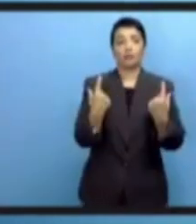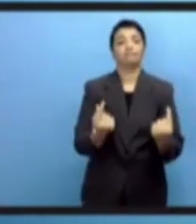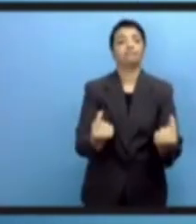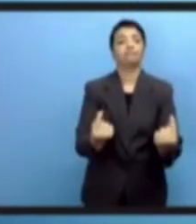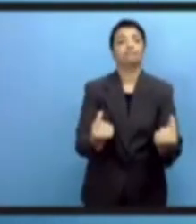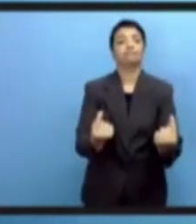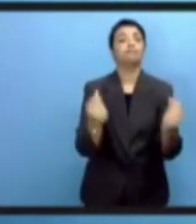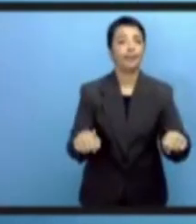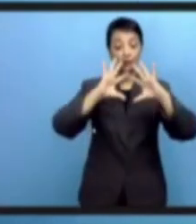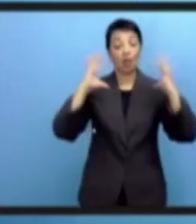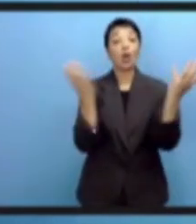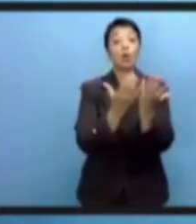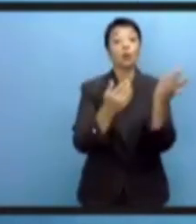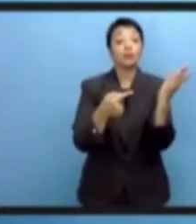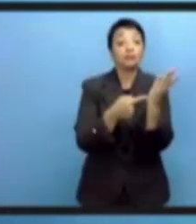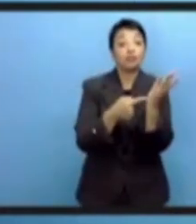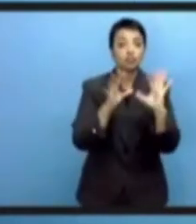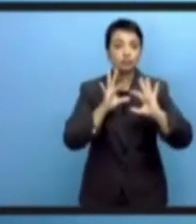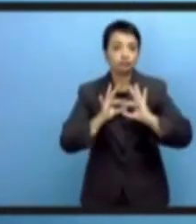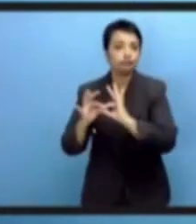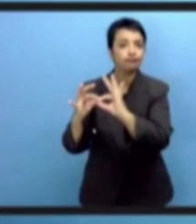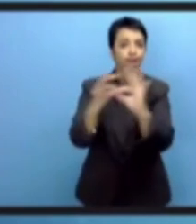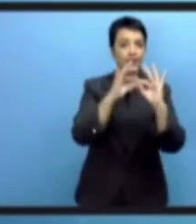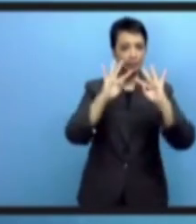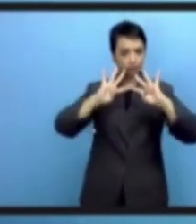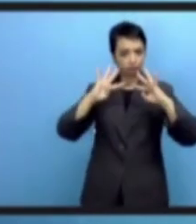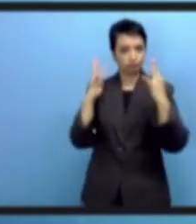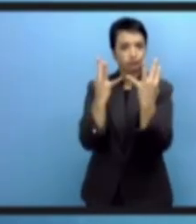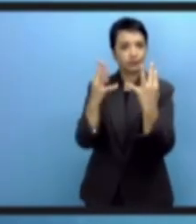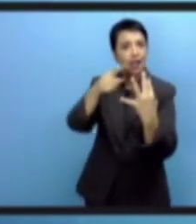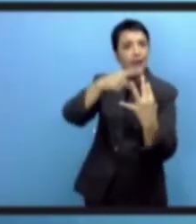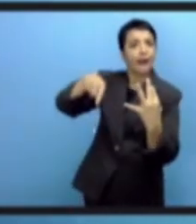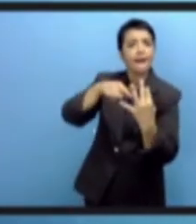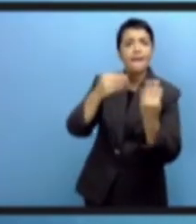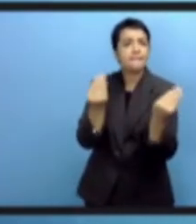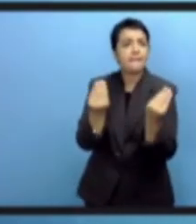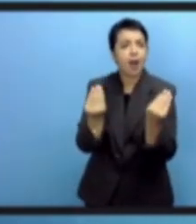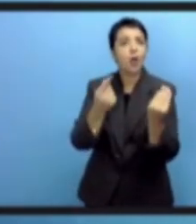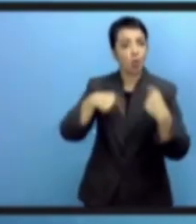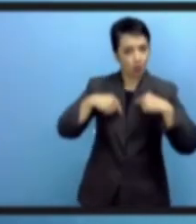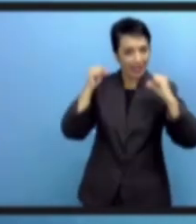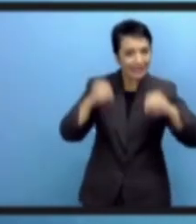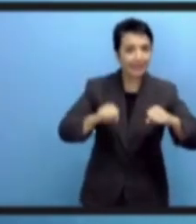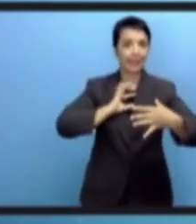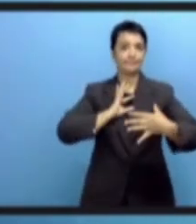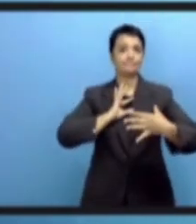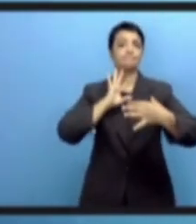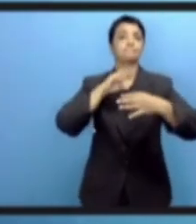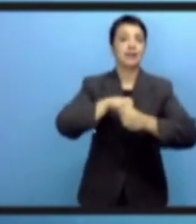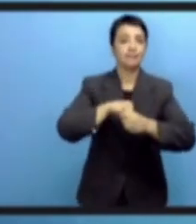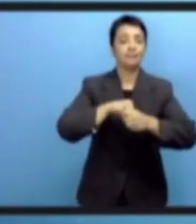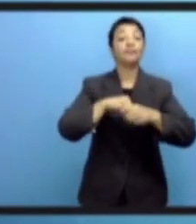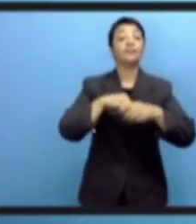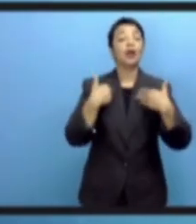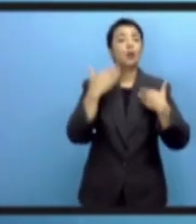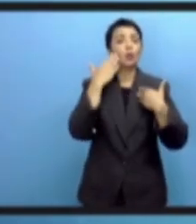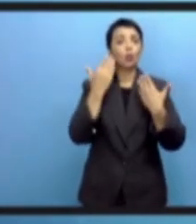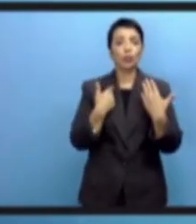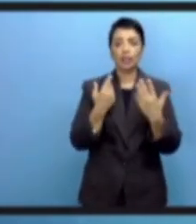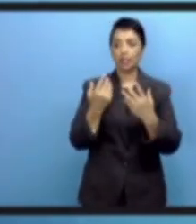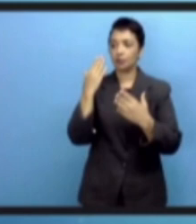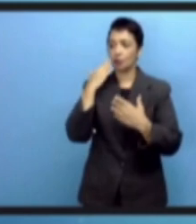экономического характера. Но мы пытаемся догнать вопрос, каким образом использовать вот эти дополнительные возможности.